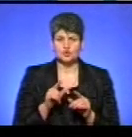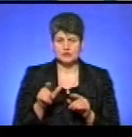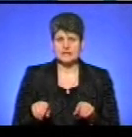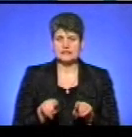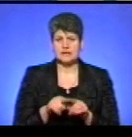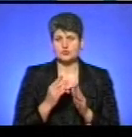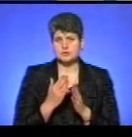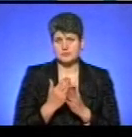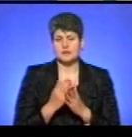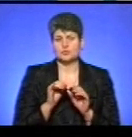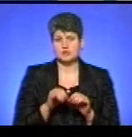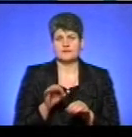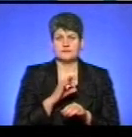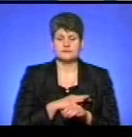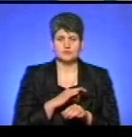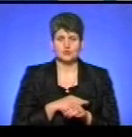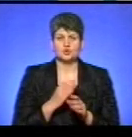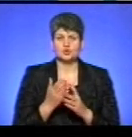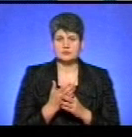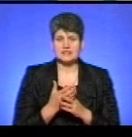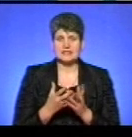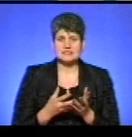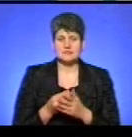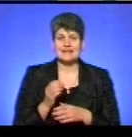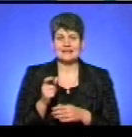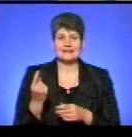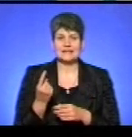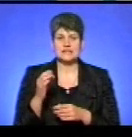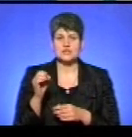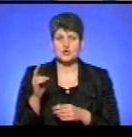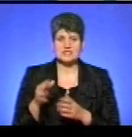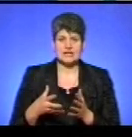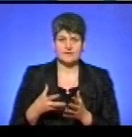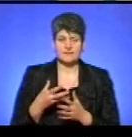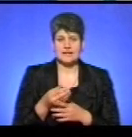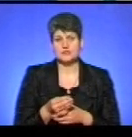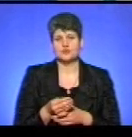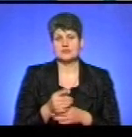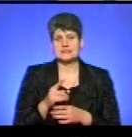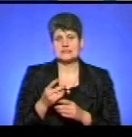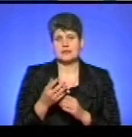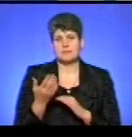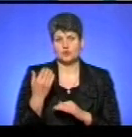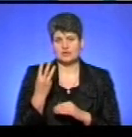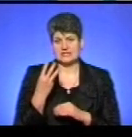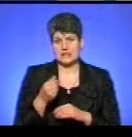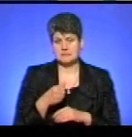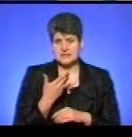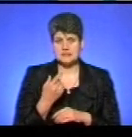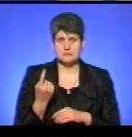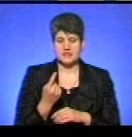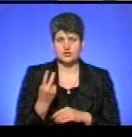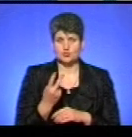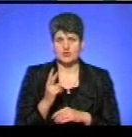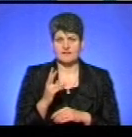має можливість користатися субсидії, але сплативши єдиний соціальний внесок за минулих три місяці, тобто в першому-другому